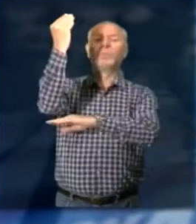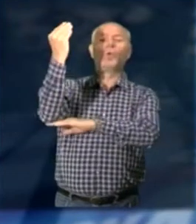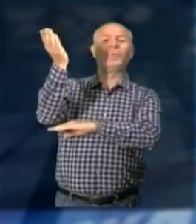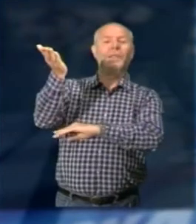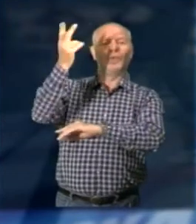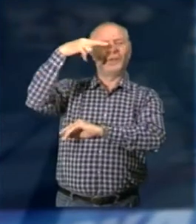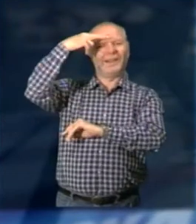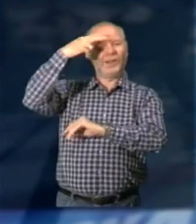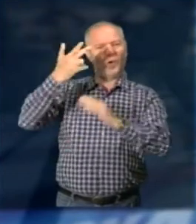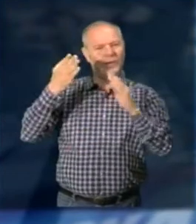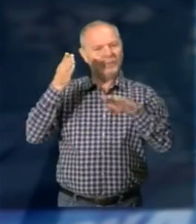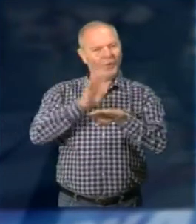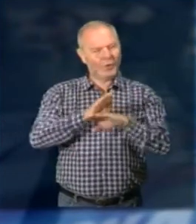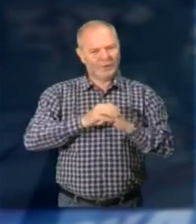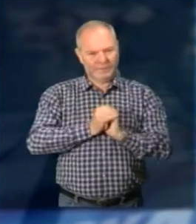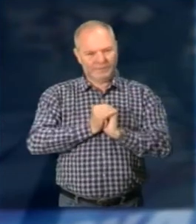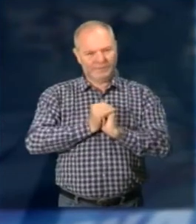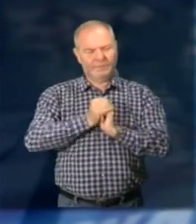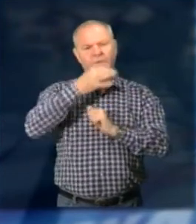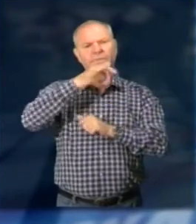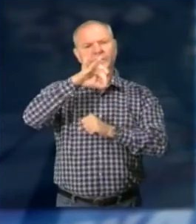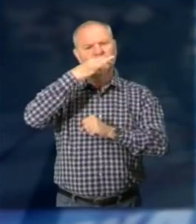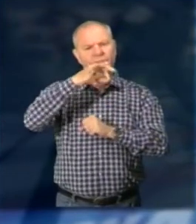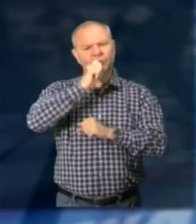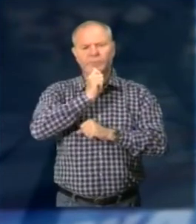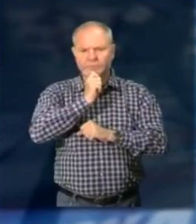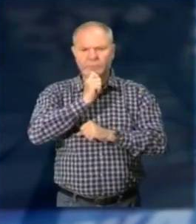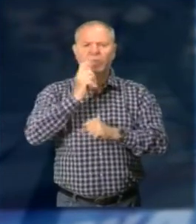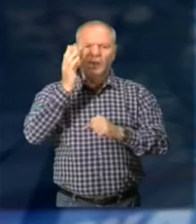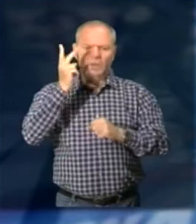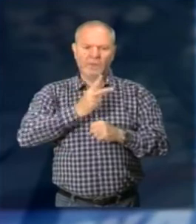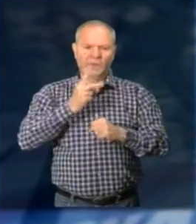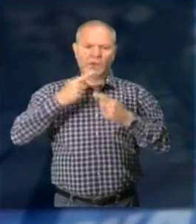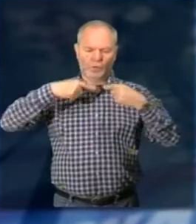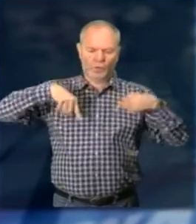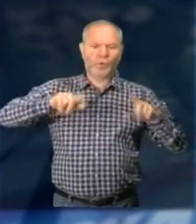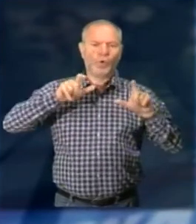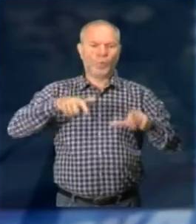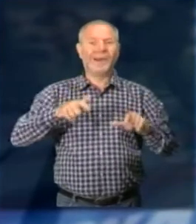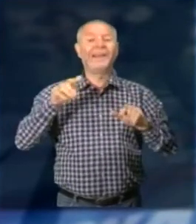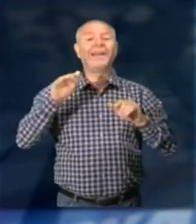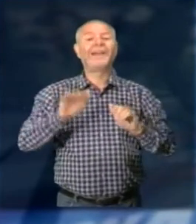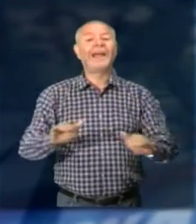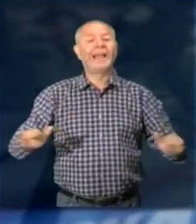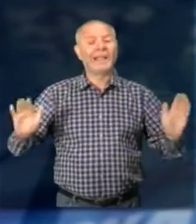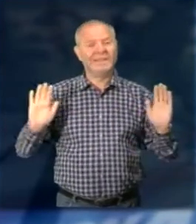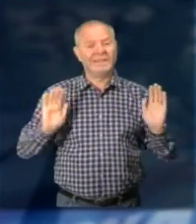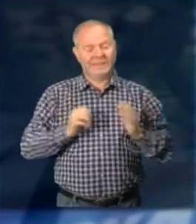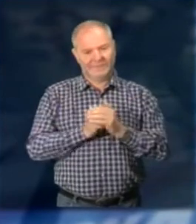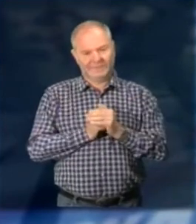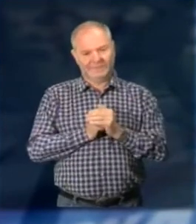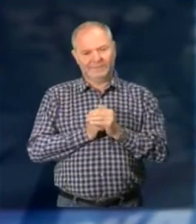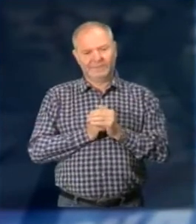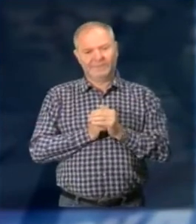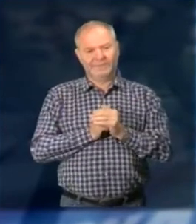caduti Poi i discorsi sotto i portici del municipio Che hanno visto protagonisti i componenti del Consiglio Comunale dei Ragazzi Per me il 25 aprile